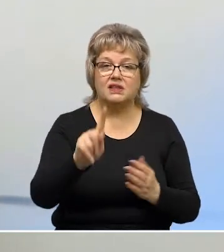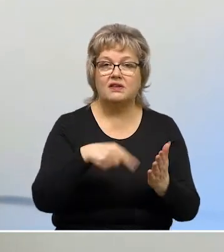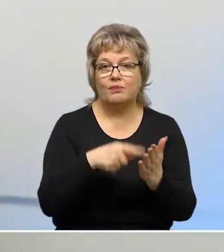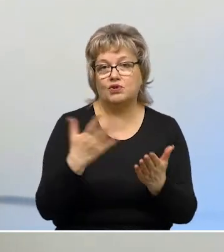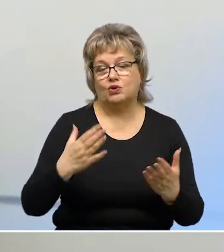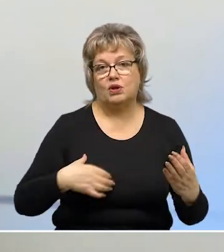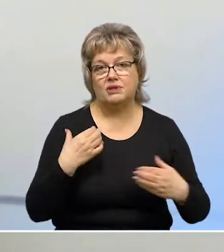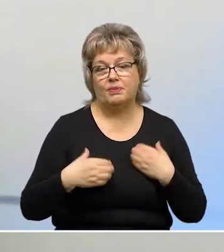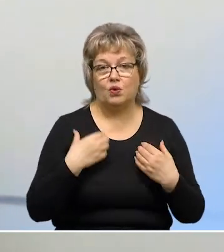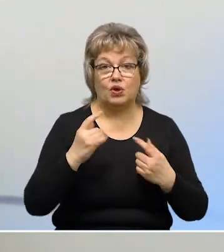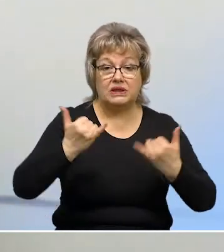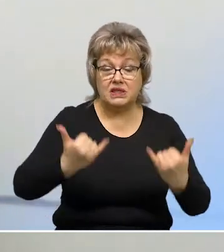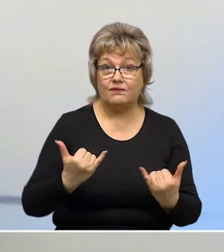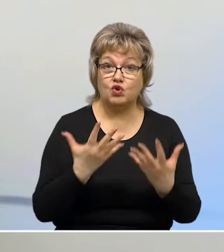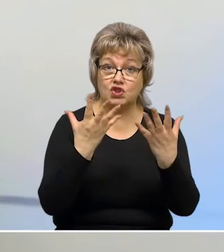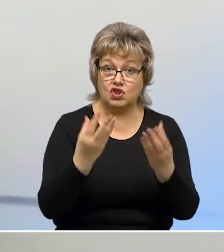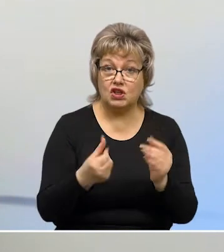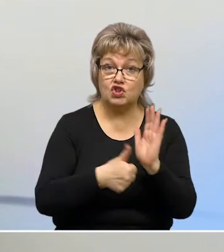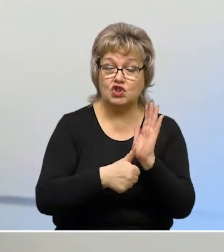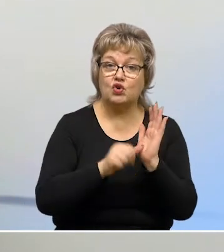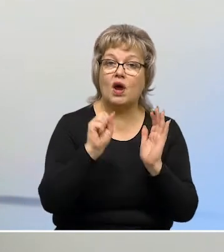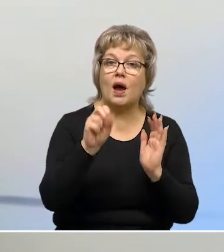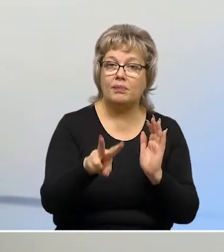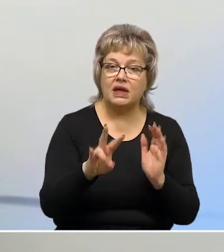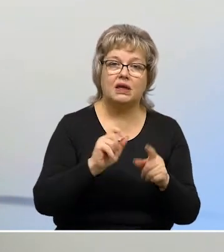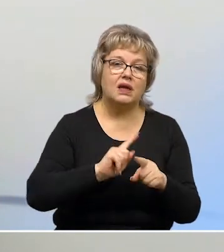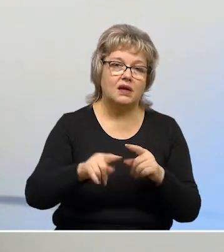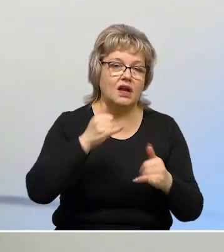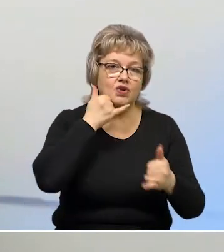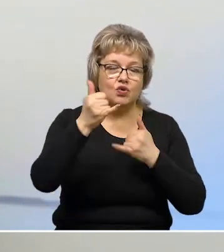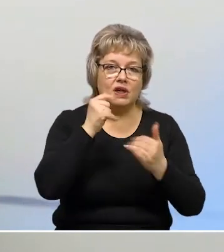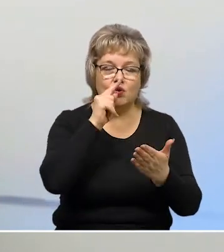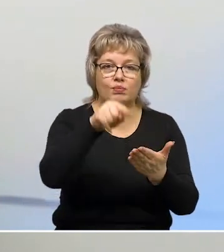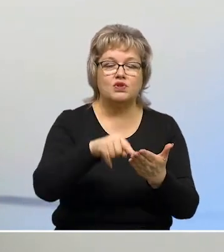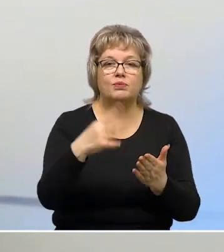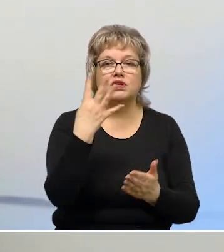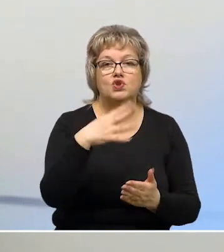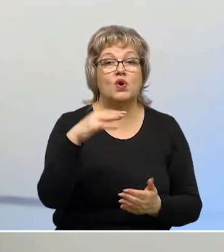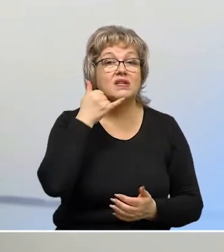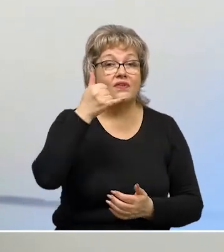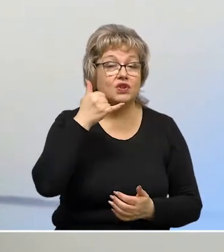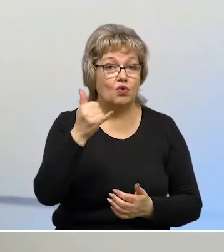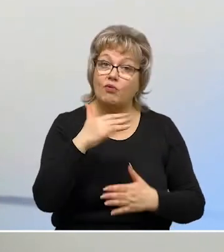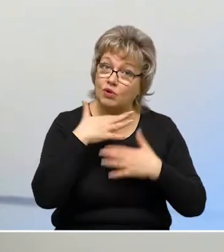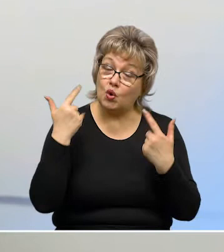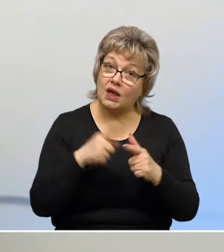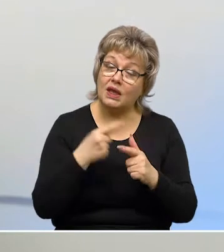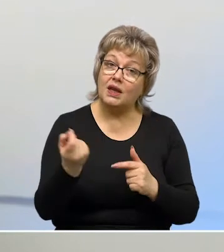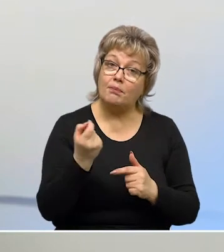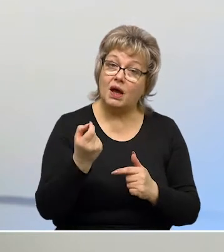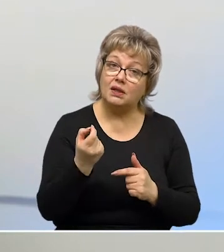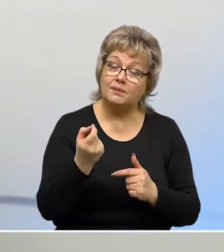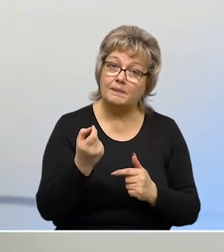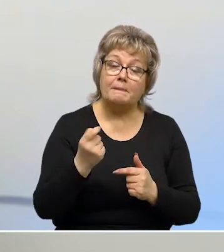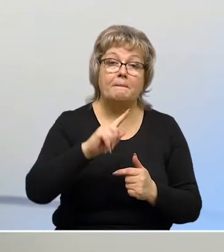задать вопрос, который их беспокоит. Вот на сегодняшний день, 6 апреля, на горячую линию поступило 40 звонков. Много или мало?